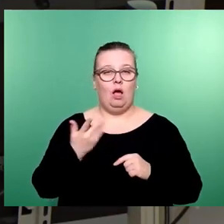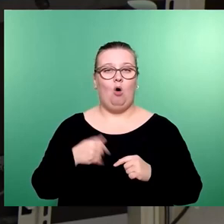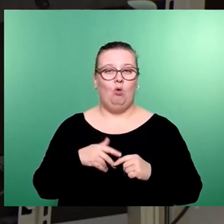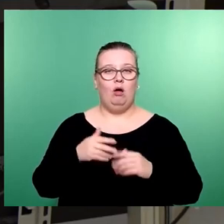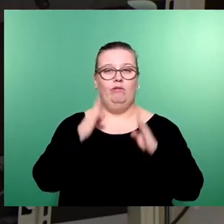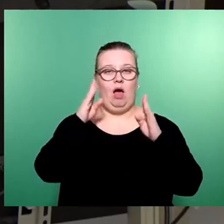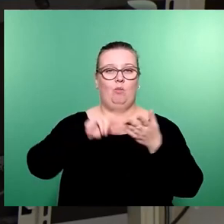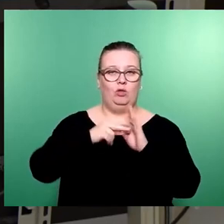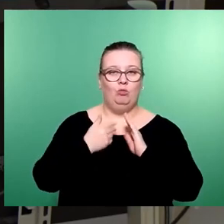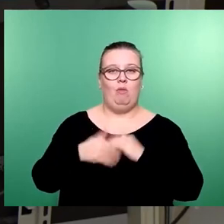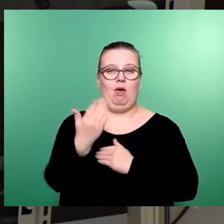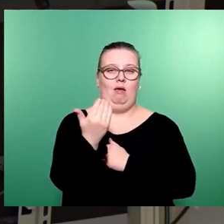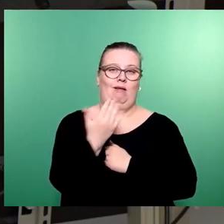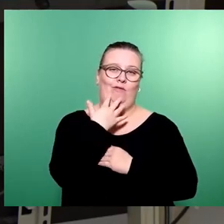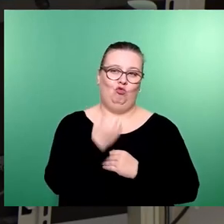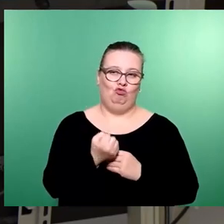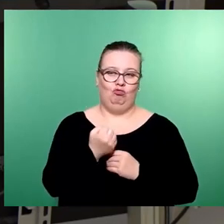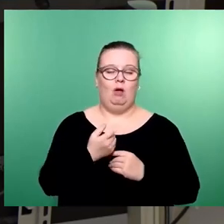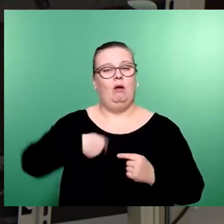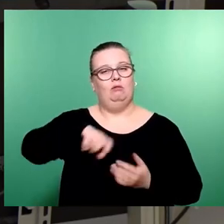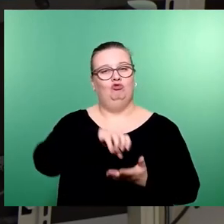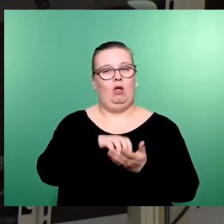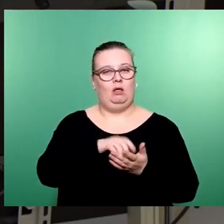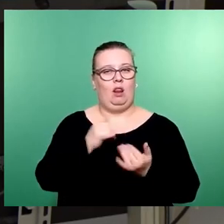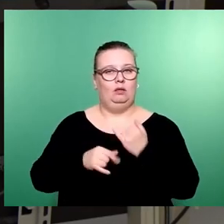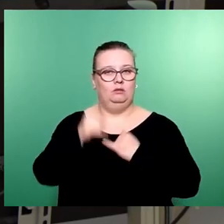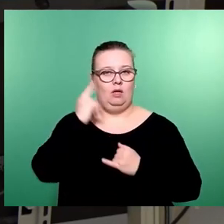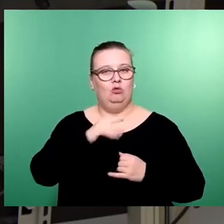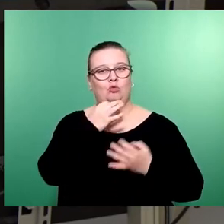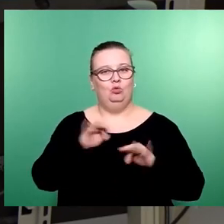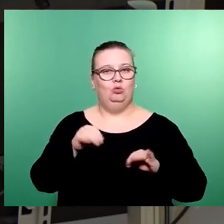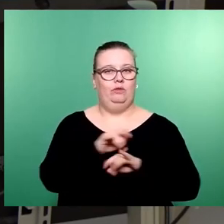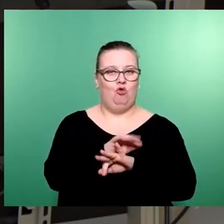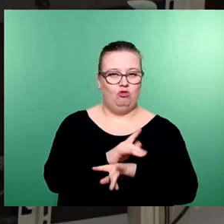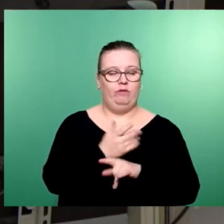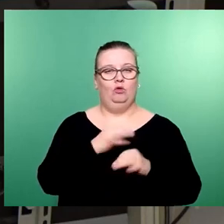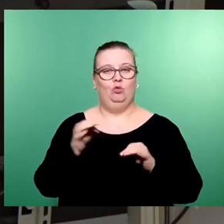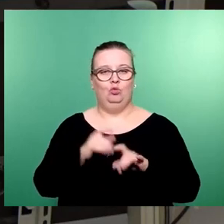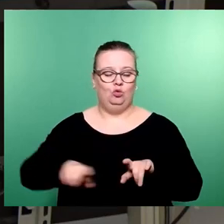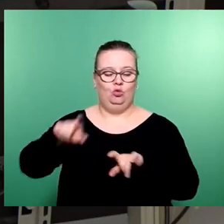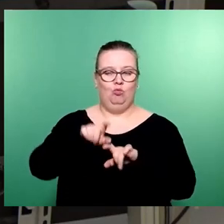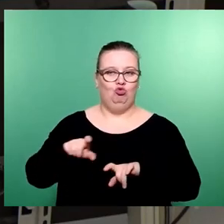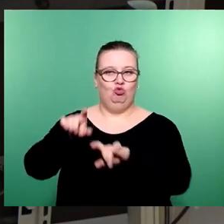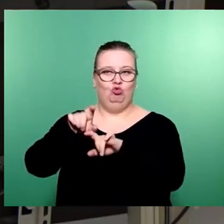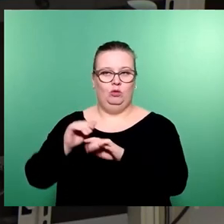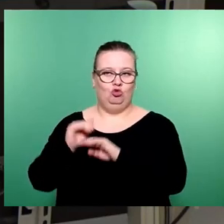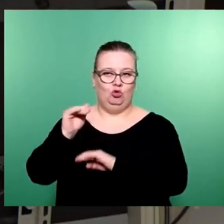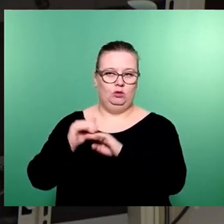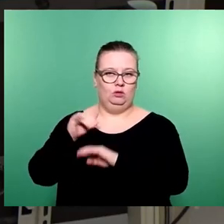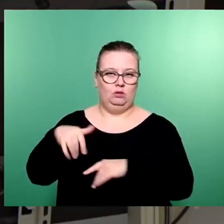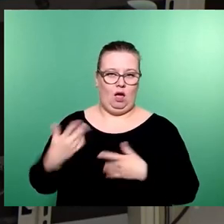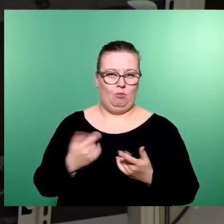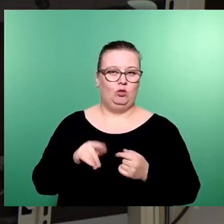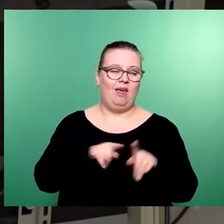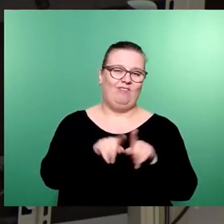mehr als weniger. Aber wir haben als Stadt in den vergangenen Jahren seriös gewirtschaftet, regelmäßig hohe Überschüsse gemacht, sodass uns zwar als FDP